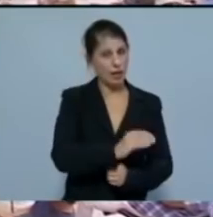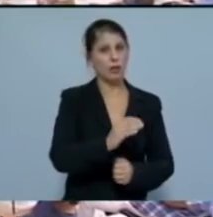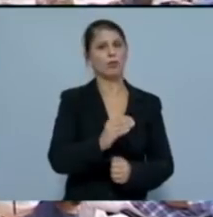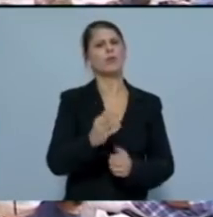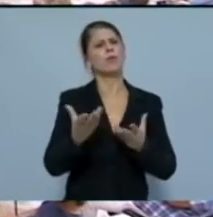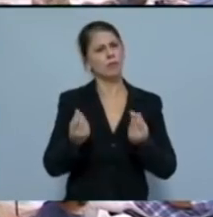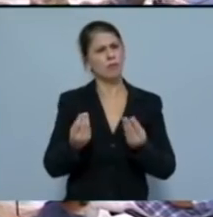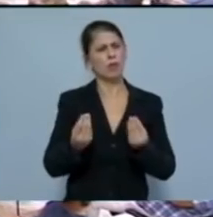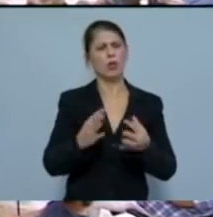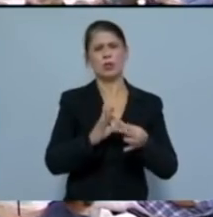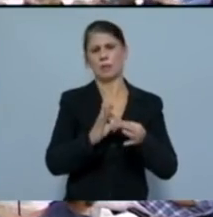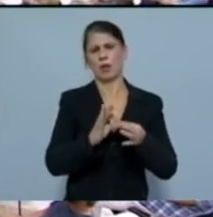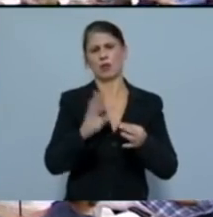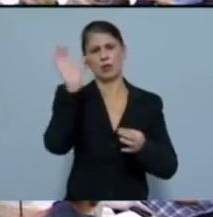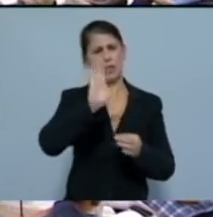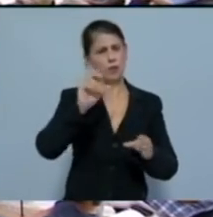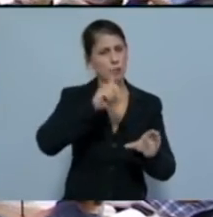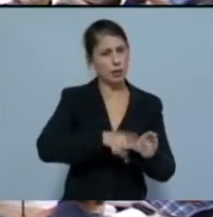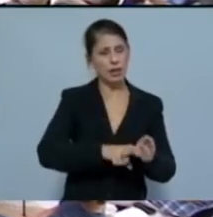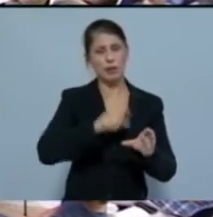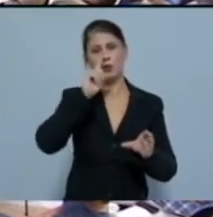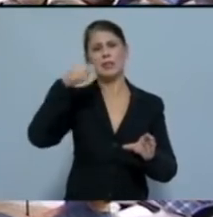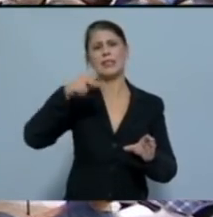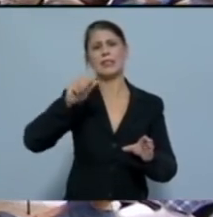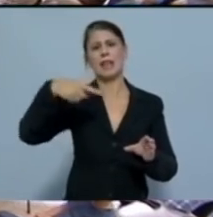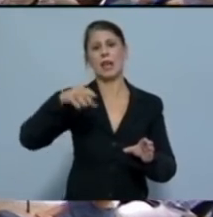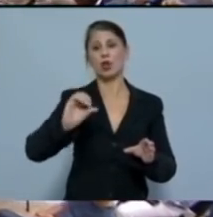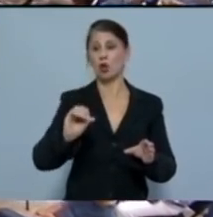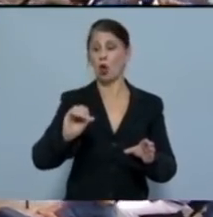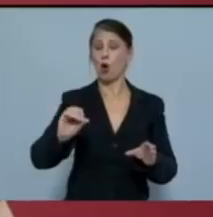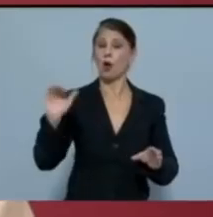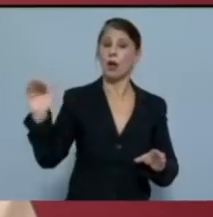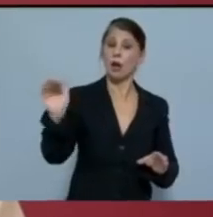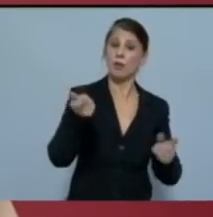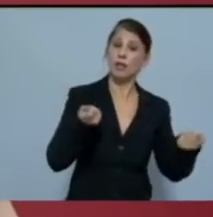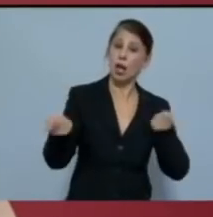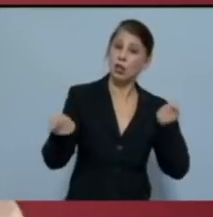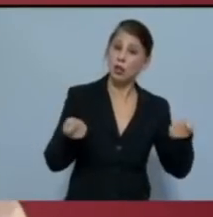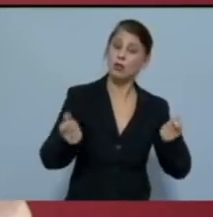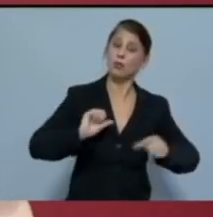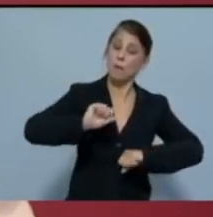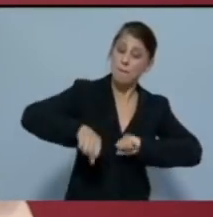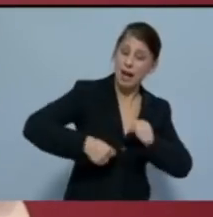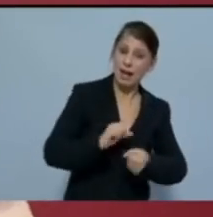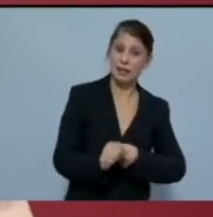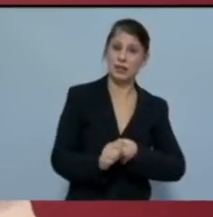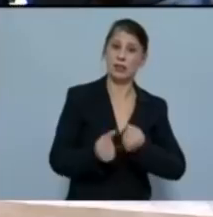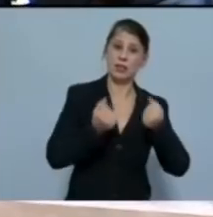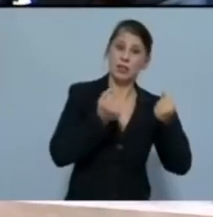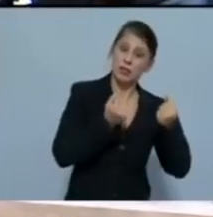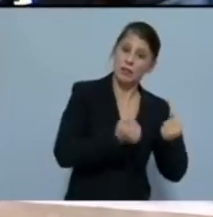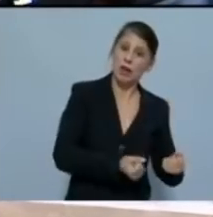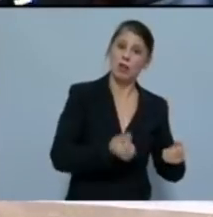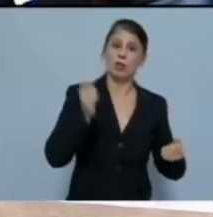συμμάχους του. Την Ευρωπαϊκή Ένωση, το ΝΑΤΟ. Σας καλούμε να οργανώσουμε την πάλη μας ενάντια στην